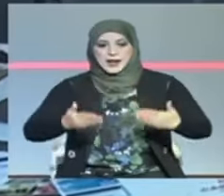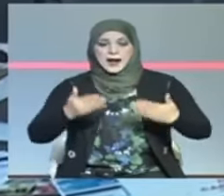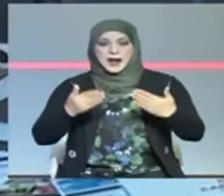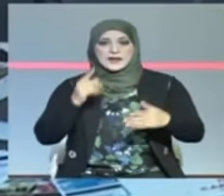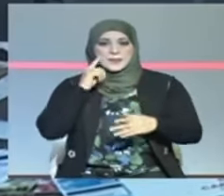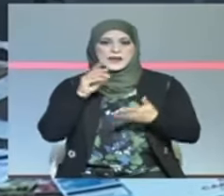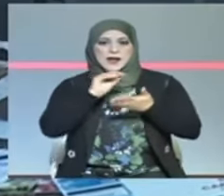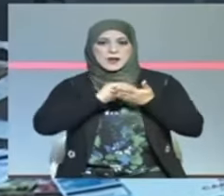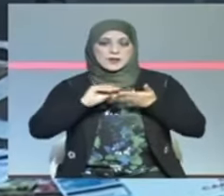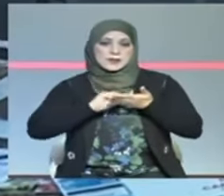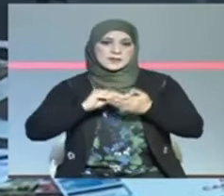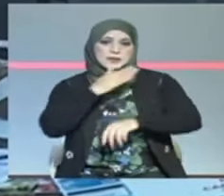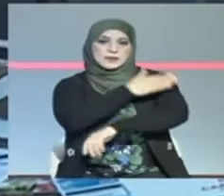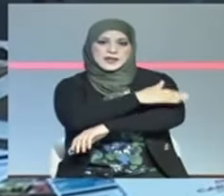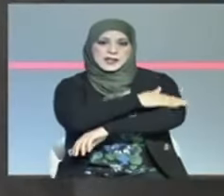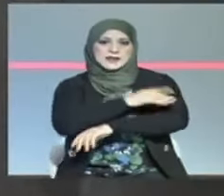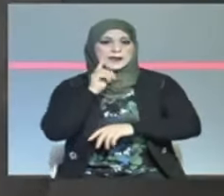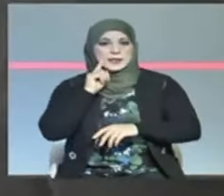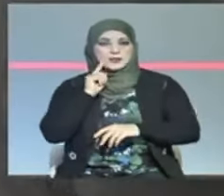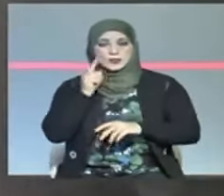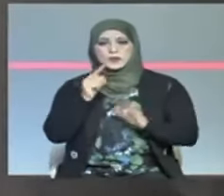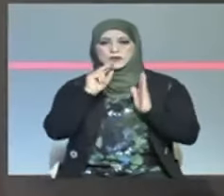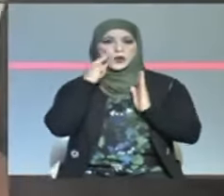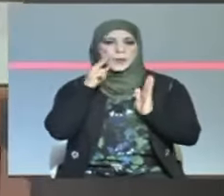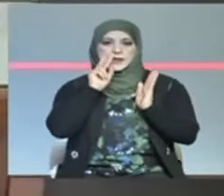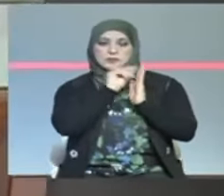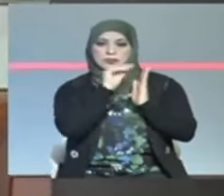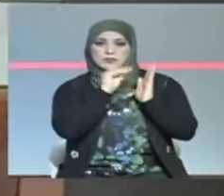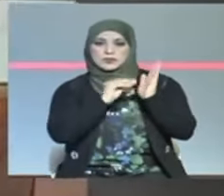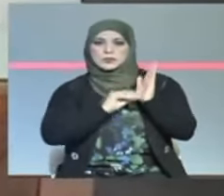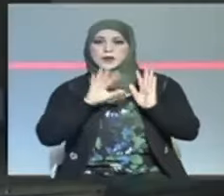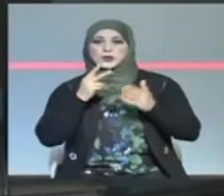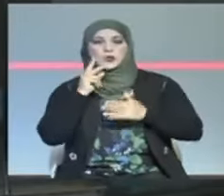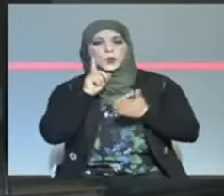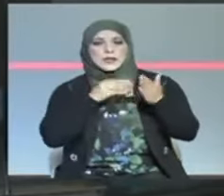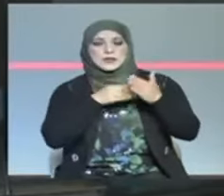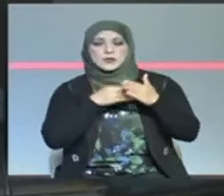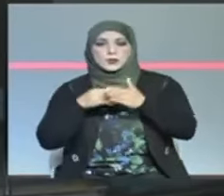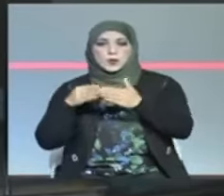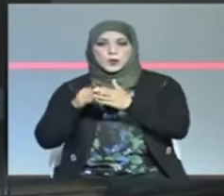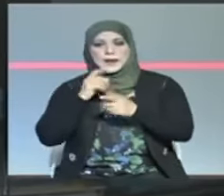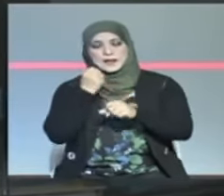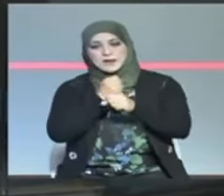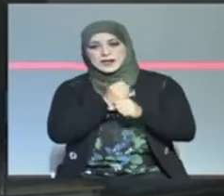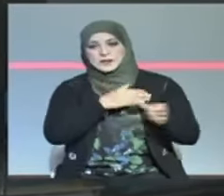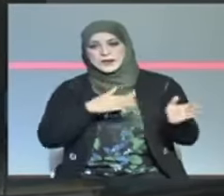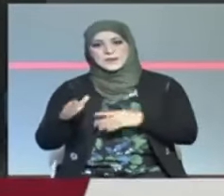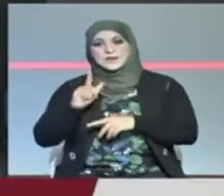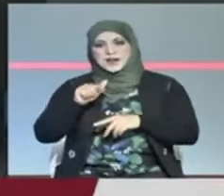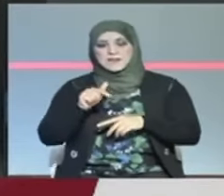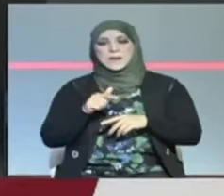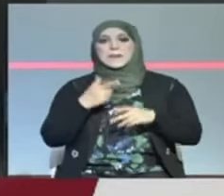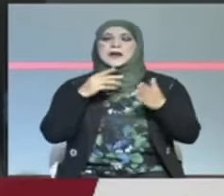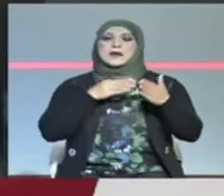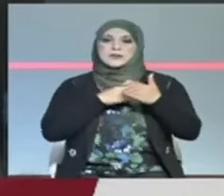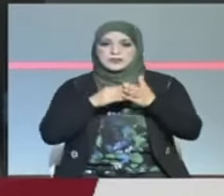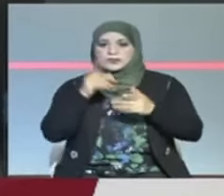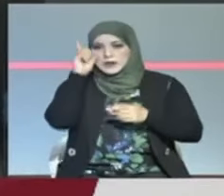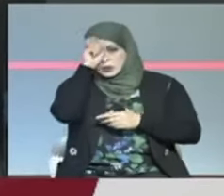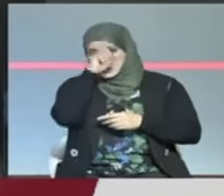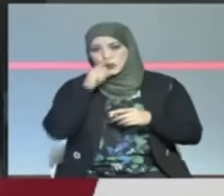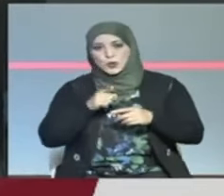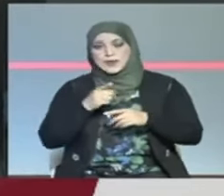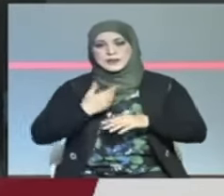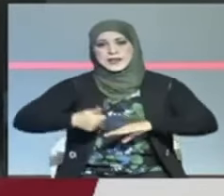العمومية فيما رفقتها بعض الملاحظات بشأن الصعوبات الميهنية ثم صعوبات بالنسبة لرؤساء الهيكل اللي هما